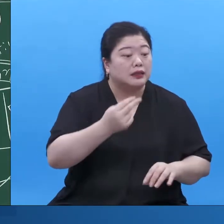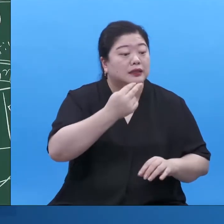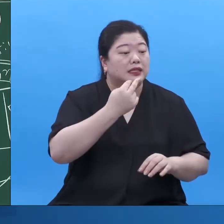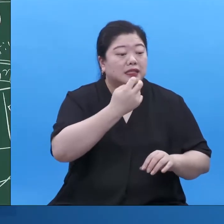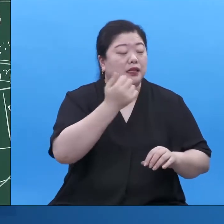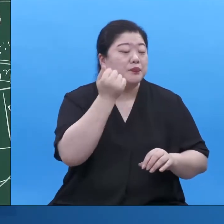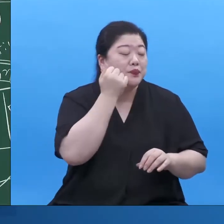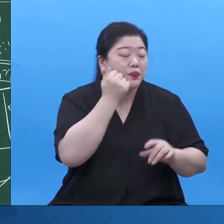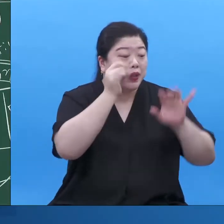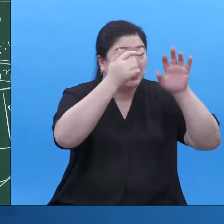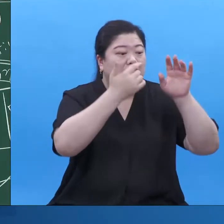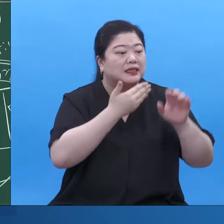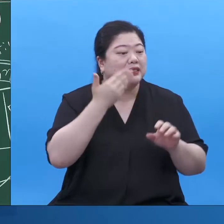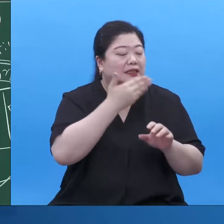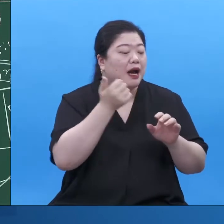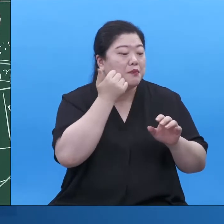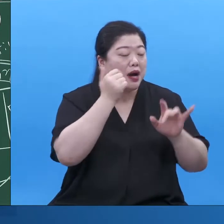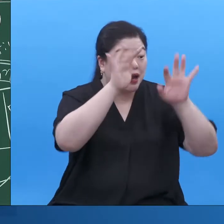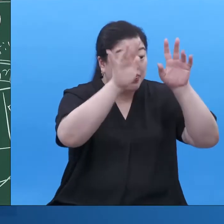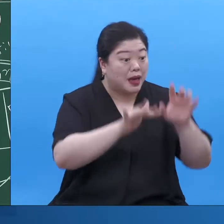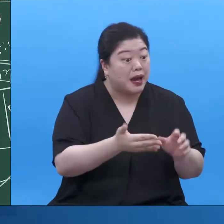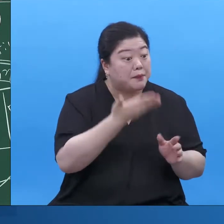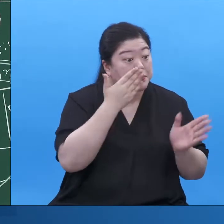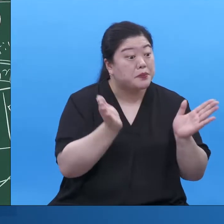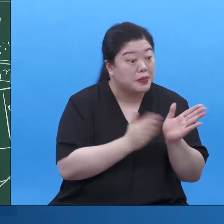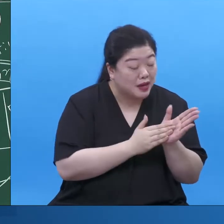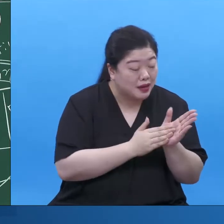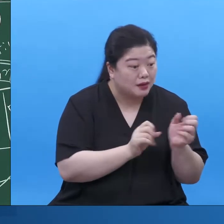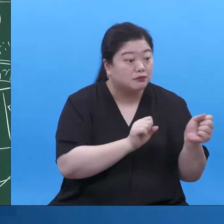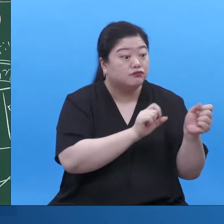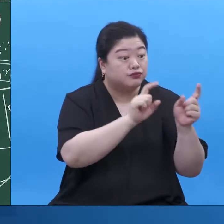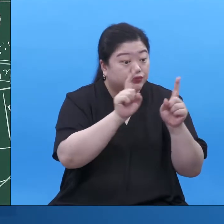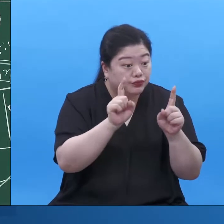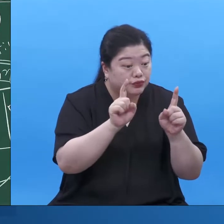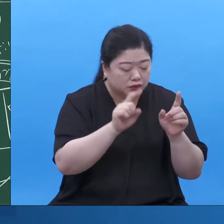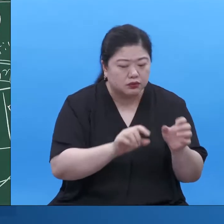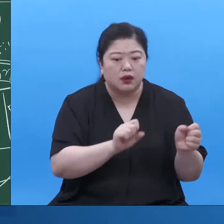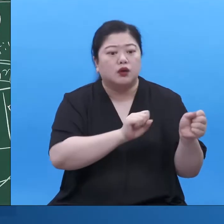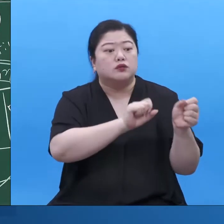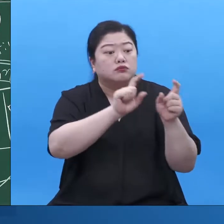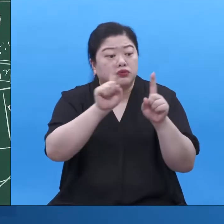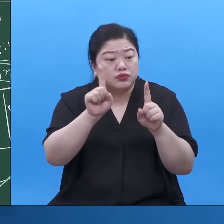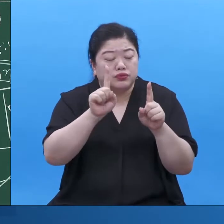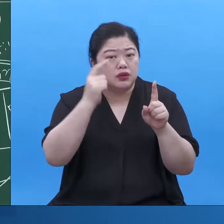그 중요한 거 아니야? 살리는 것은 영인의 육은 무익하니라